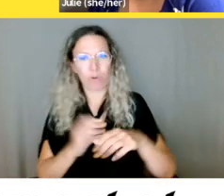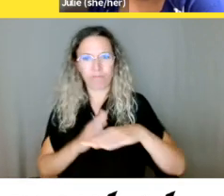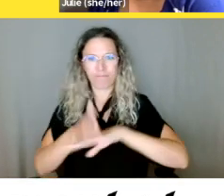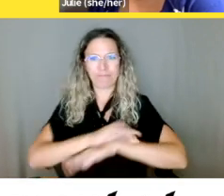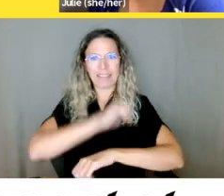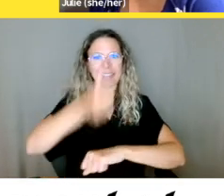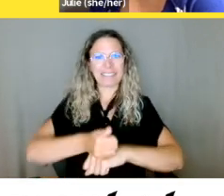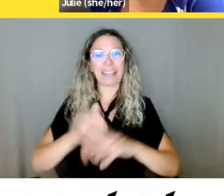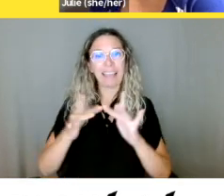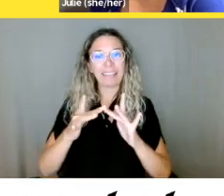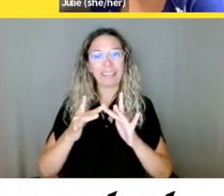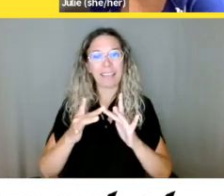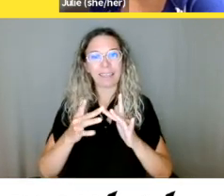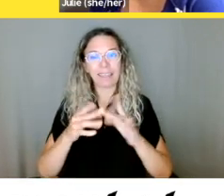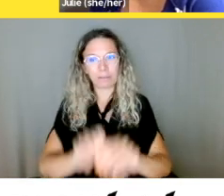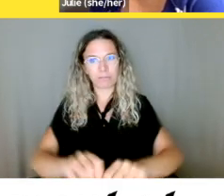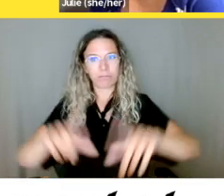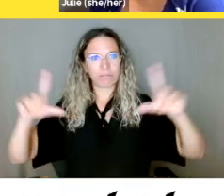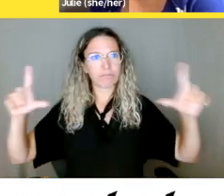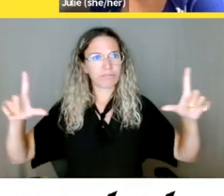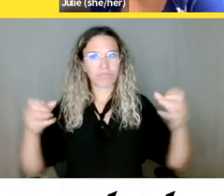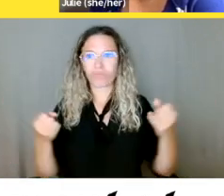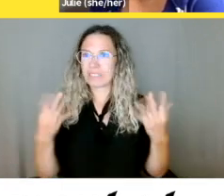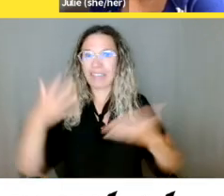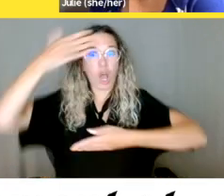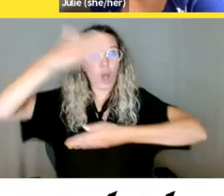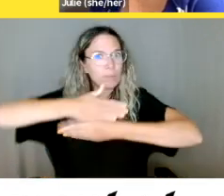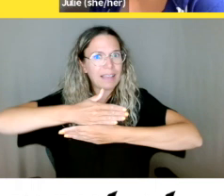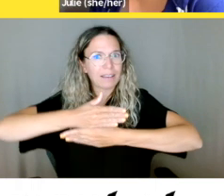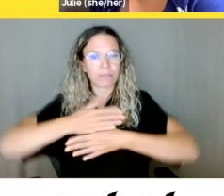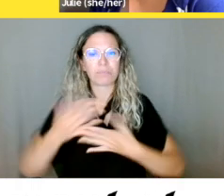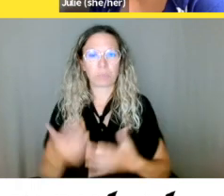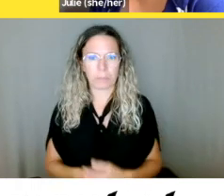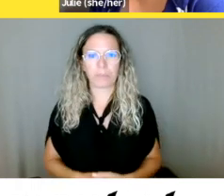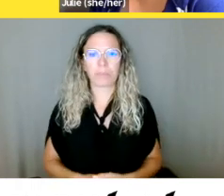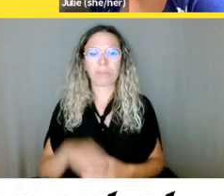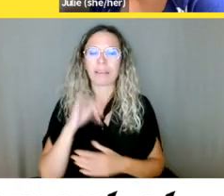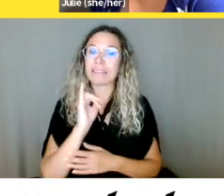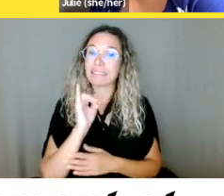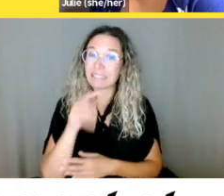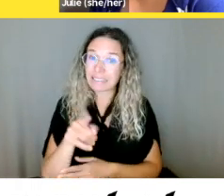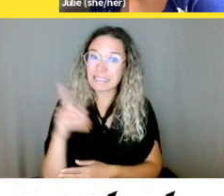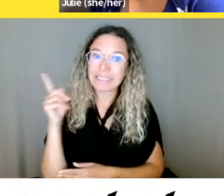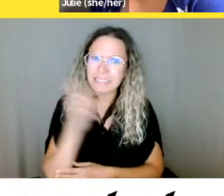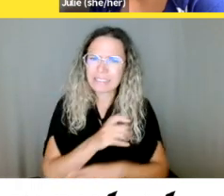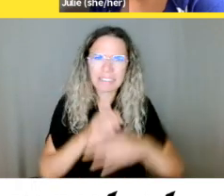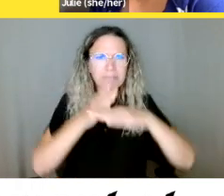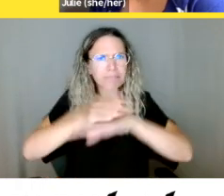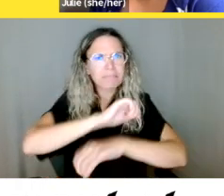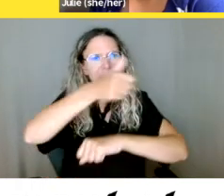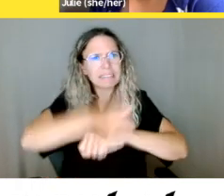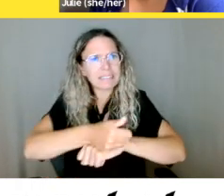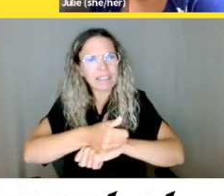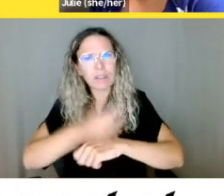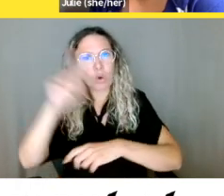difficultés pour accéder à un site du gouvernement québécois, ce dernier indique qu'il faut lui suggérer par courriel